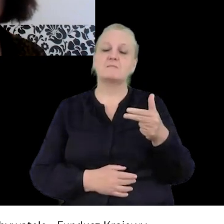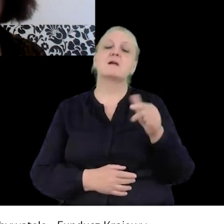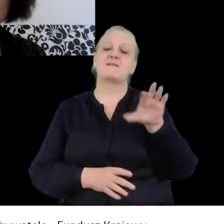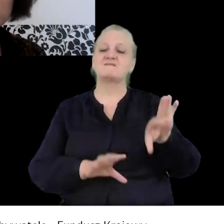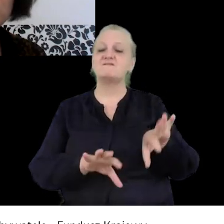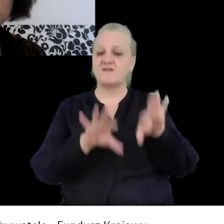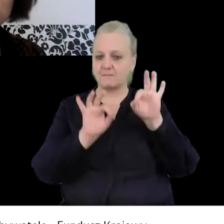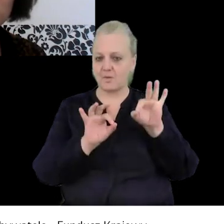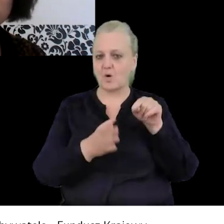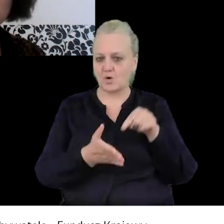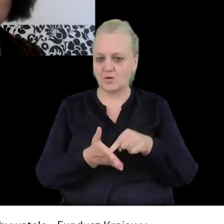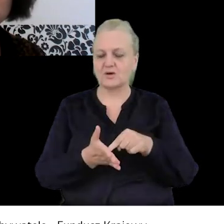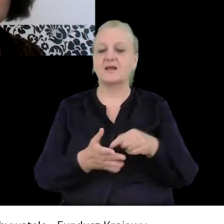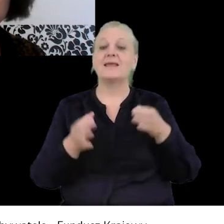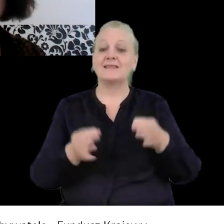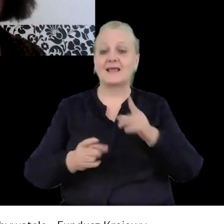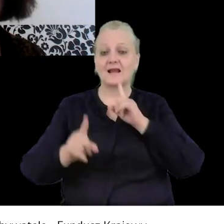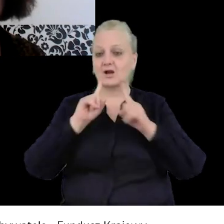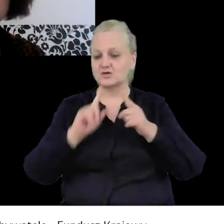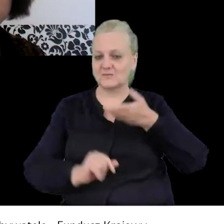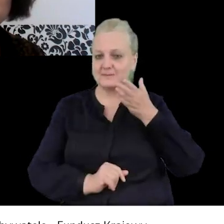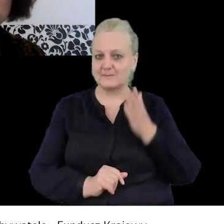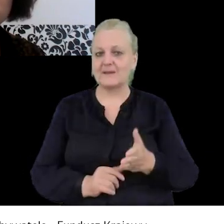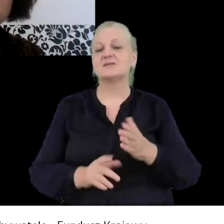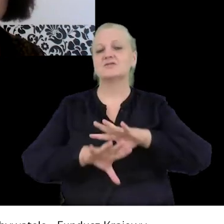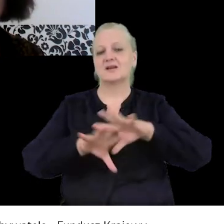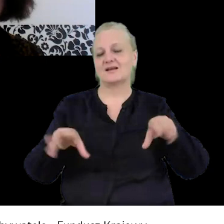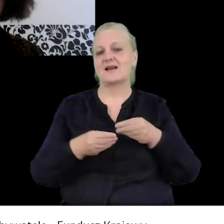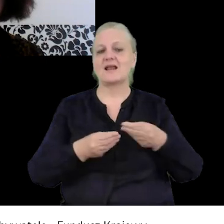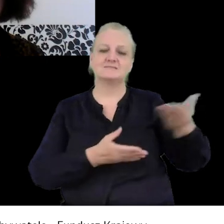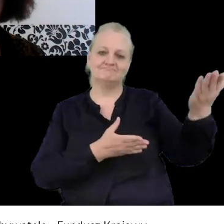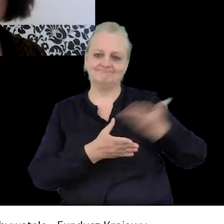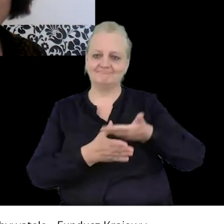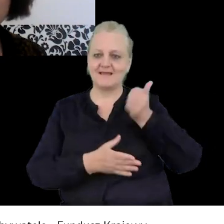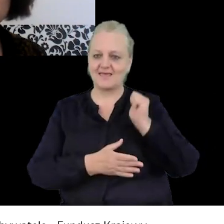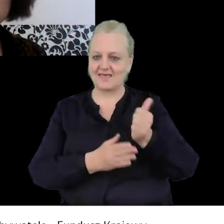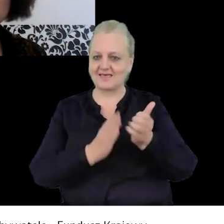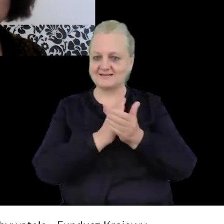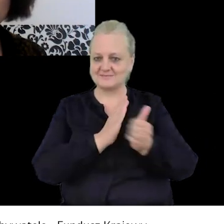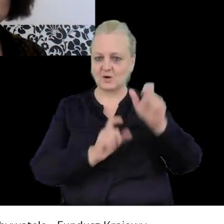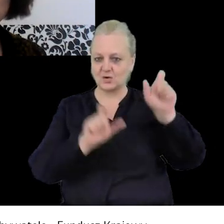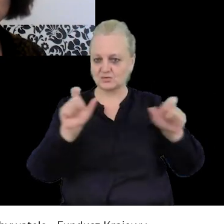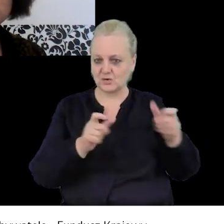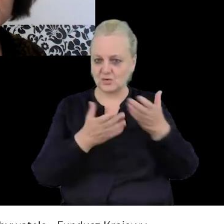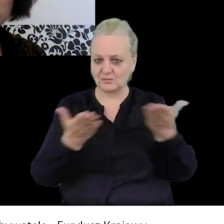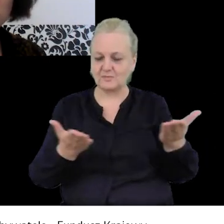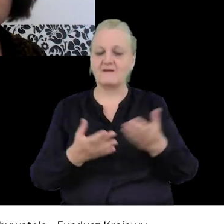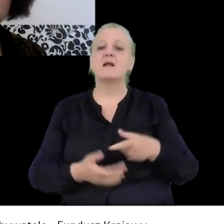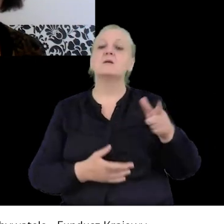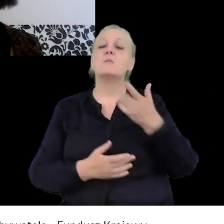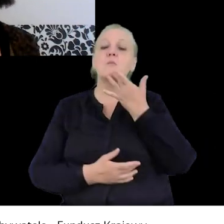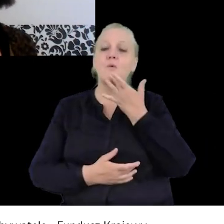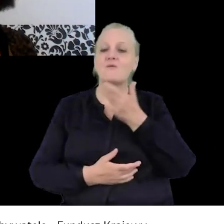I tym razem będziemy rozmawiać, razem z zaproszonymi ekspertami, będziemy rozmawiać o wolności